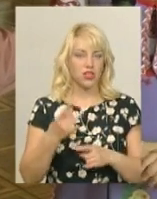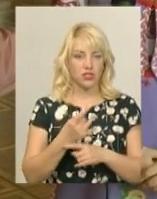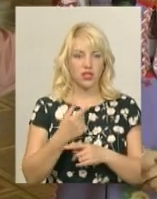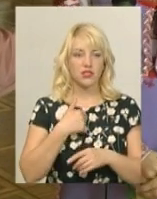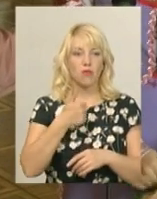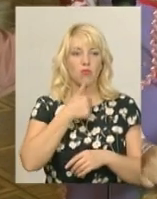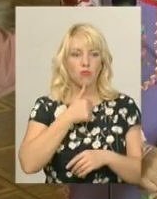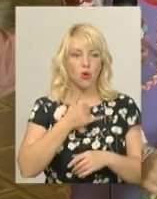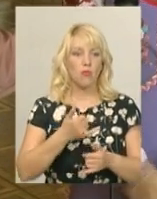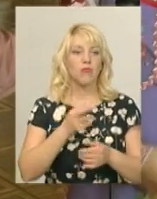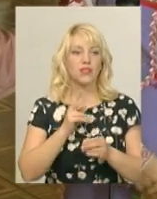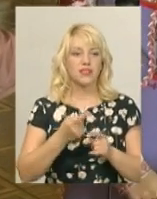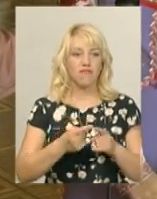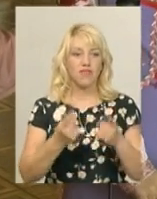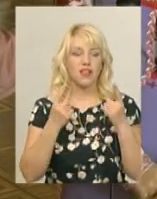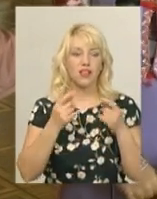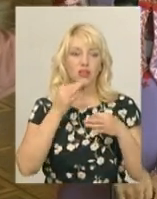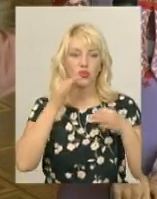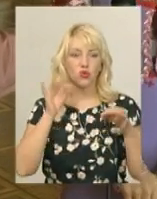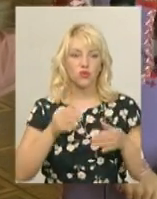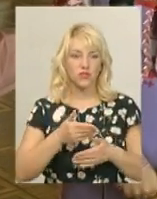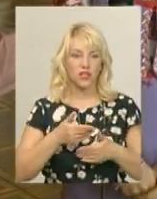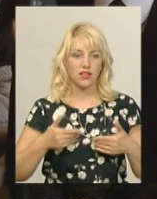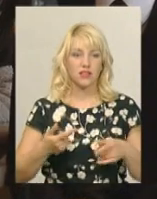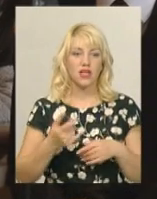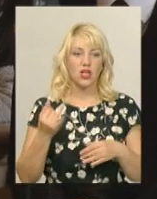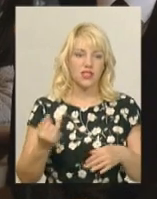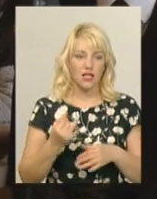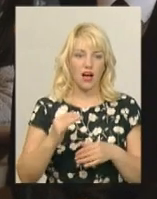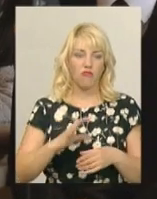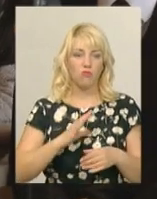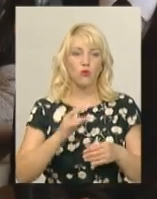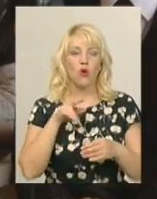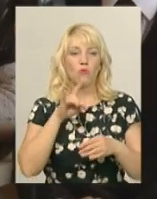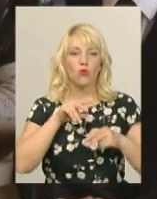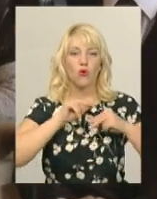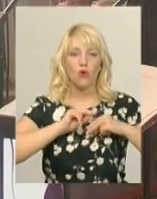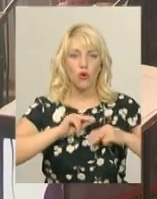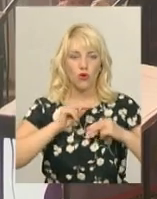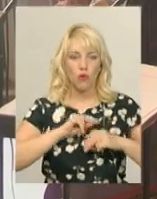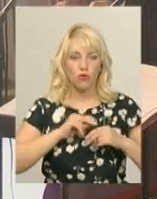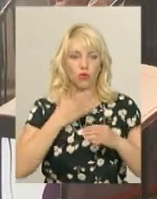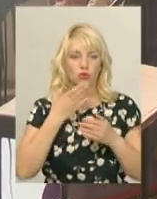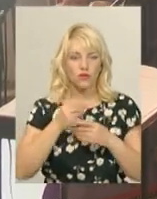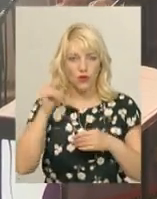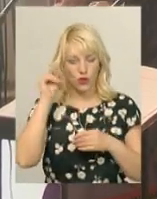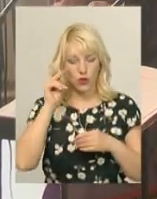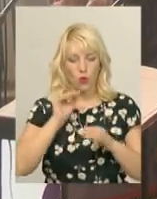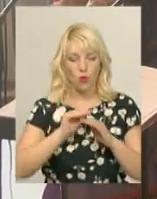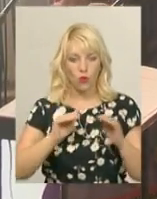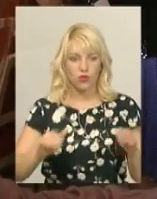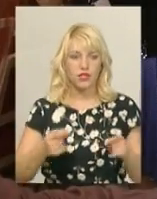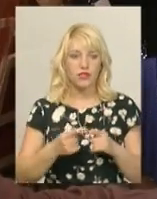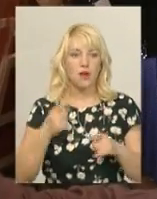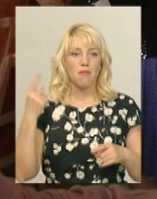дослід проведений. Дуже було цікаво. Про роботу своїх учнів їх вчителька Леся Король каже – це перша